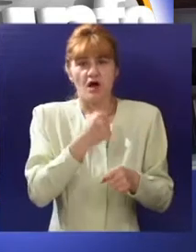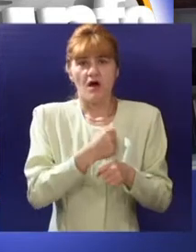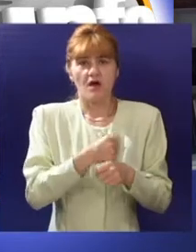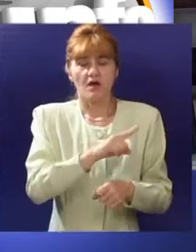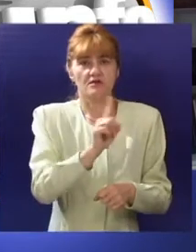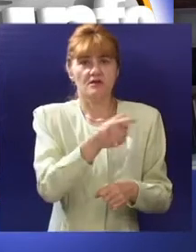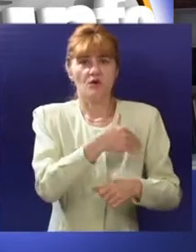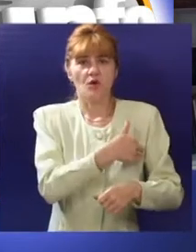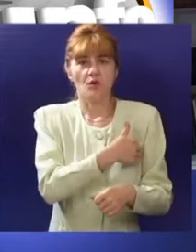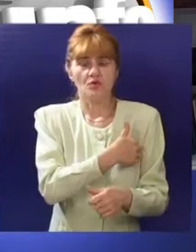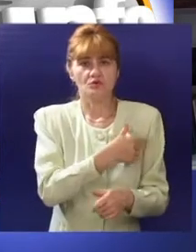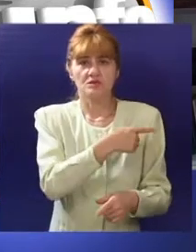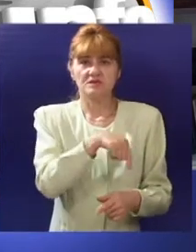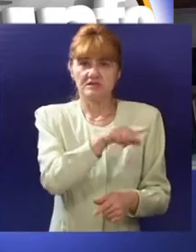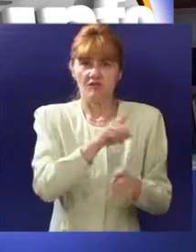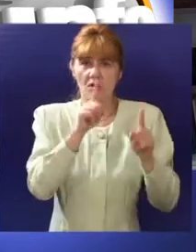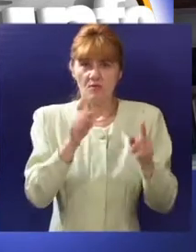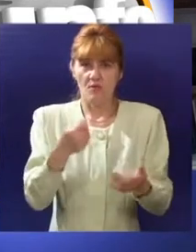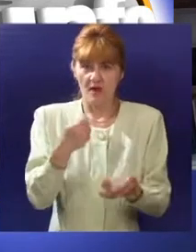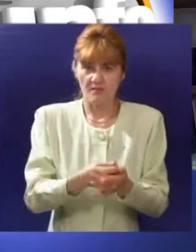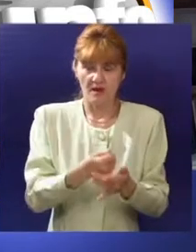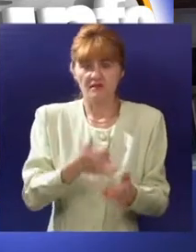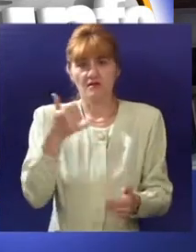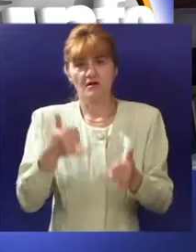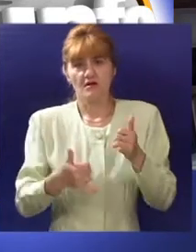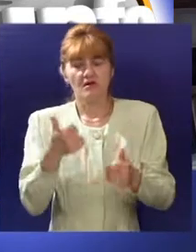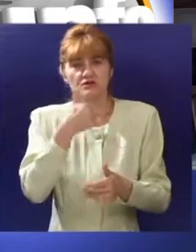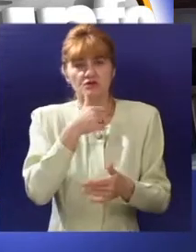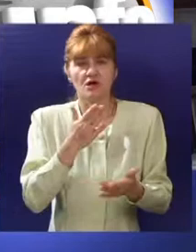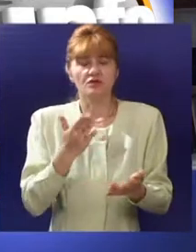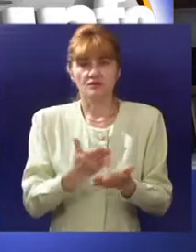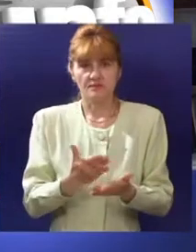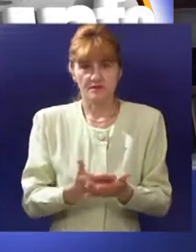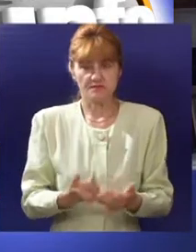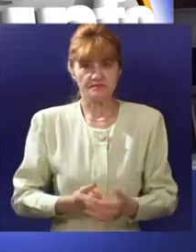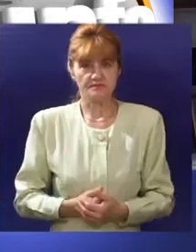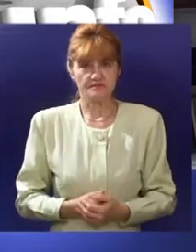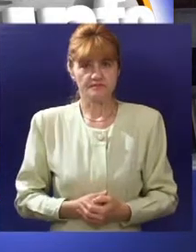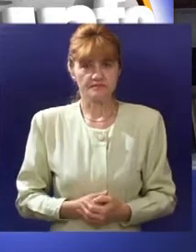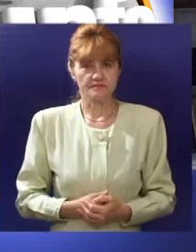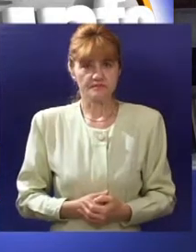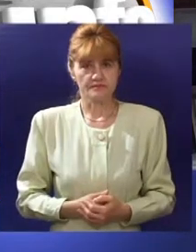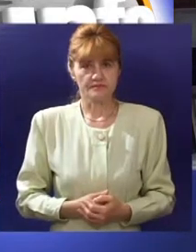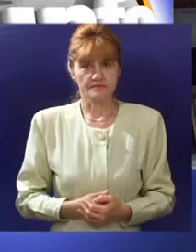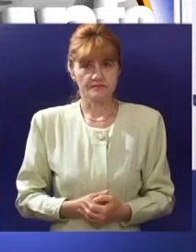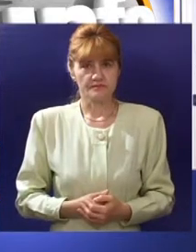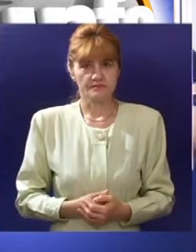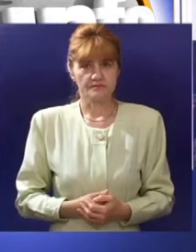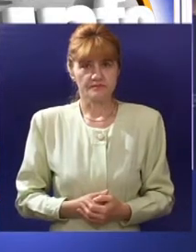jednostavštenje studentima da je njihova obaveza, u stvari ona obaveza koja nije rešena od strane ove dve